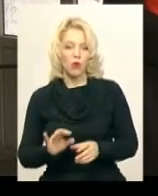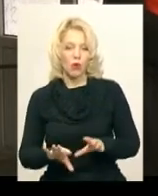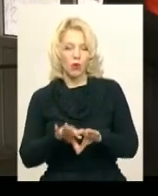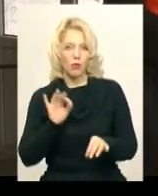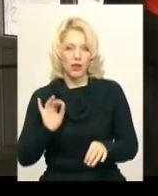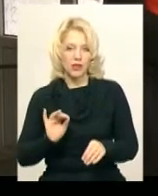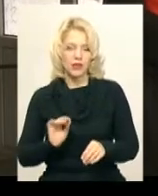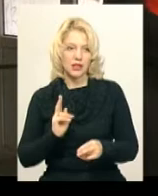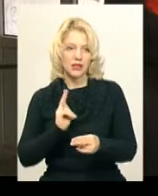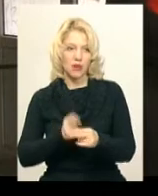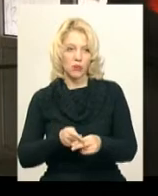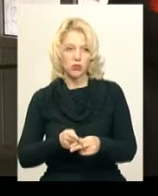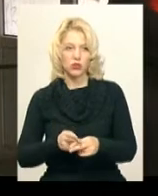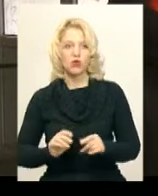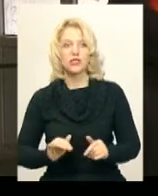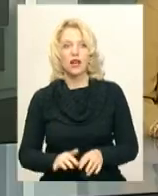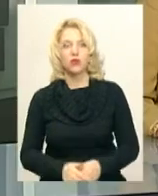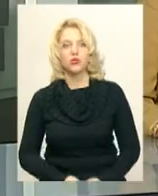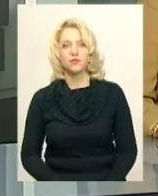міри запобіжного заходу.